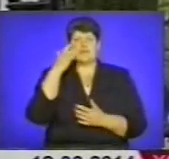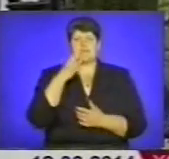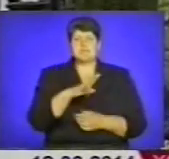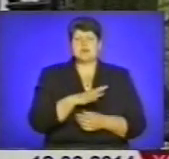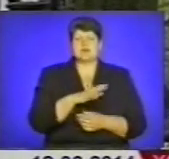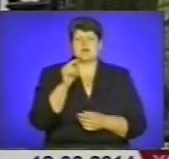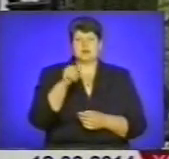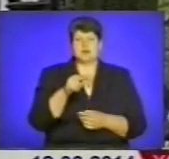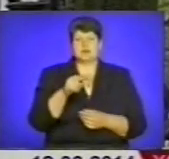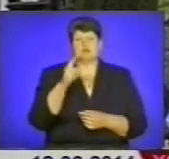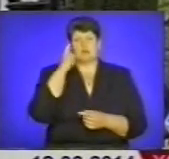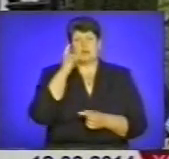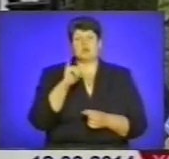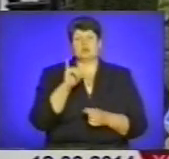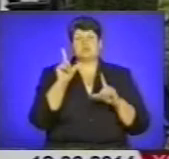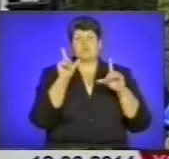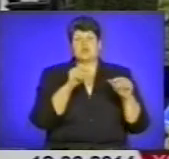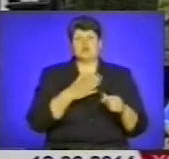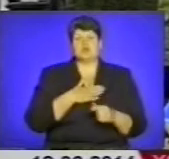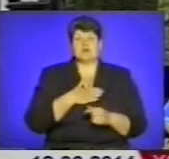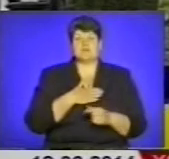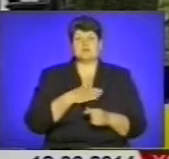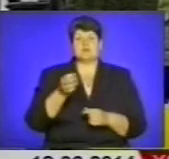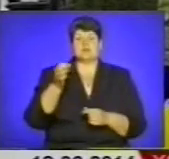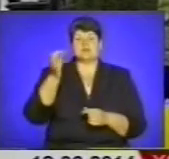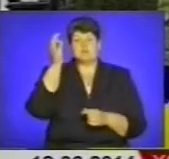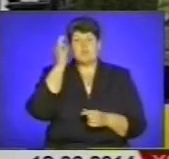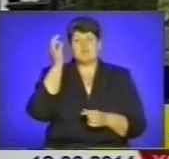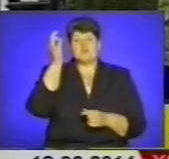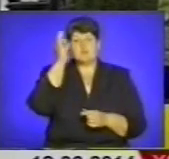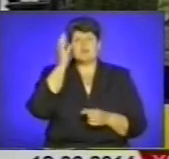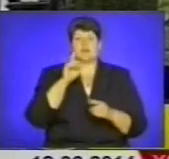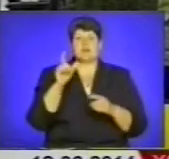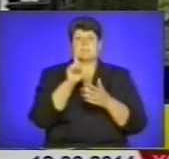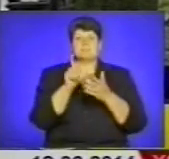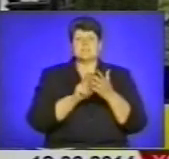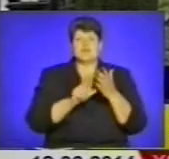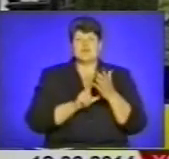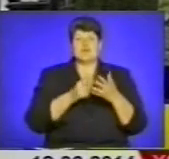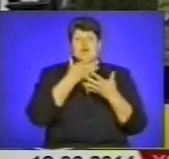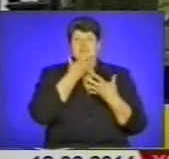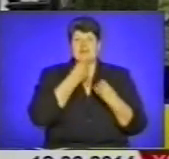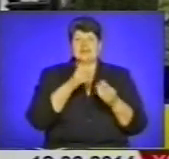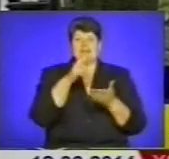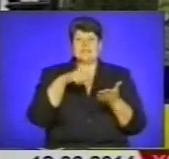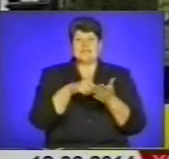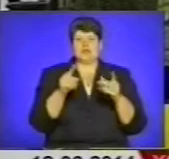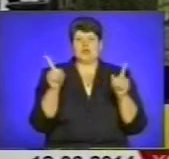думала, куди ж поеду я. Вспомнила тут песню «Файна міста Тернопіль». Думаю, поеду-ка я в Тернопіль, подивлюся.